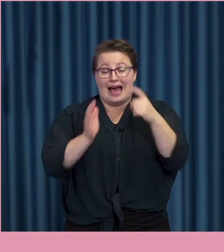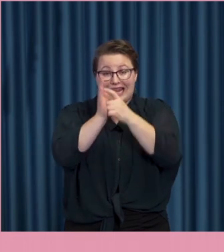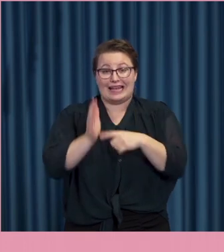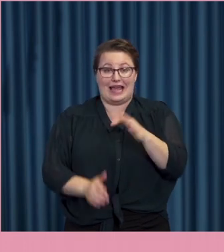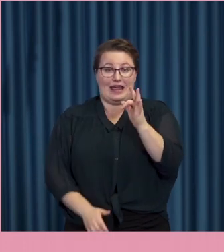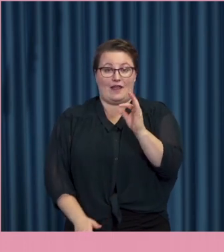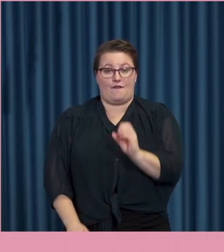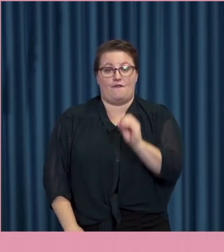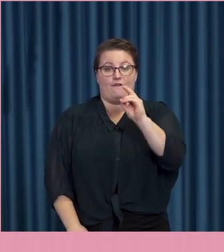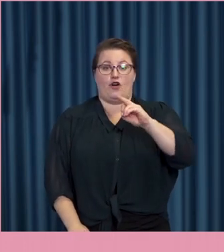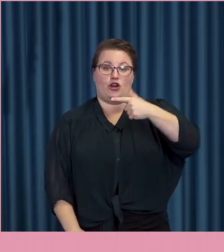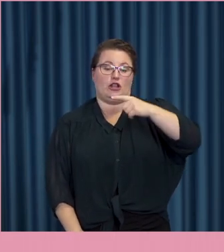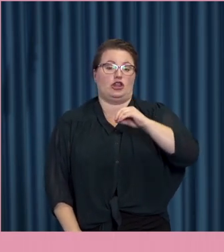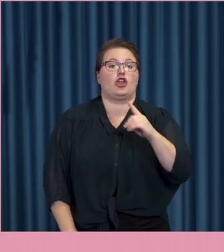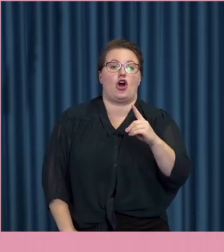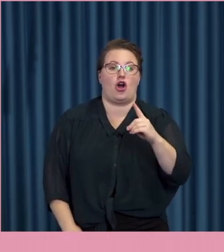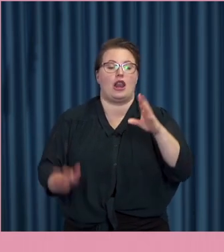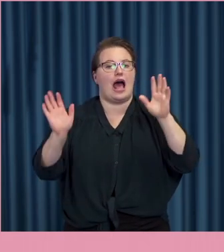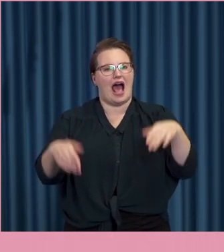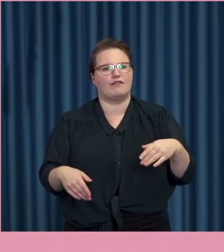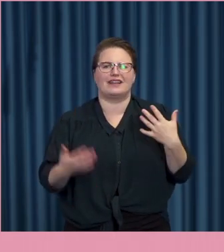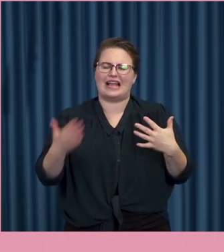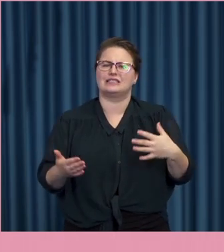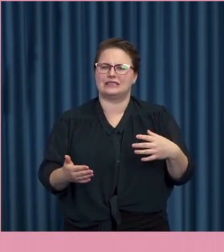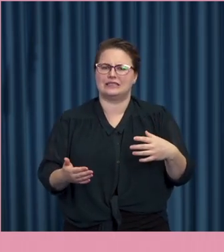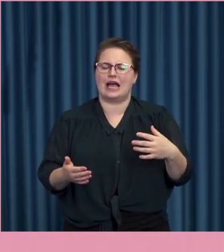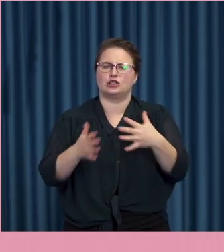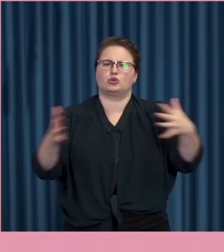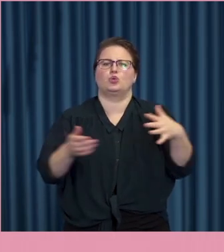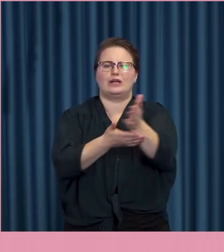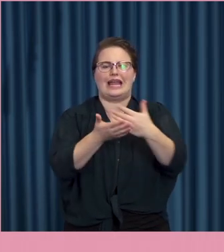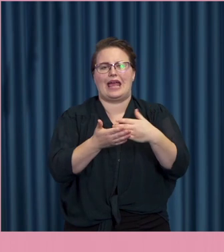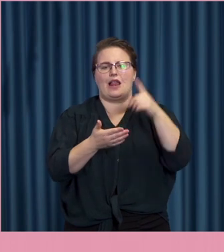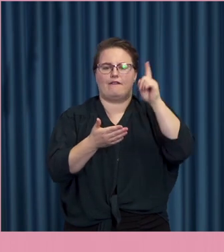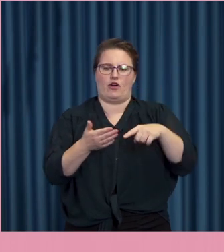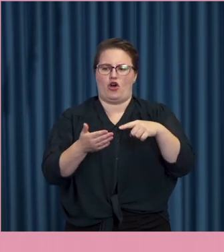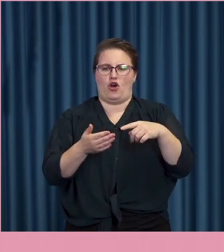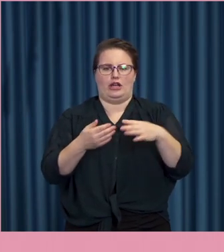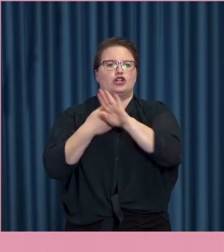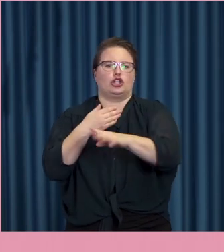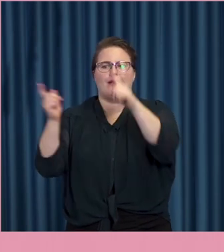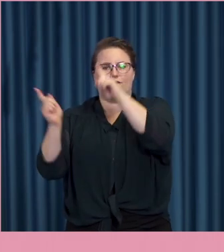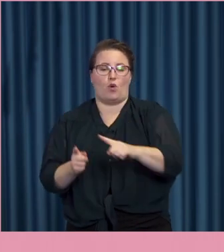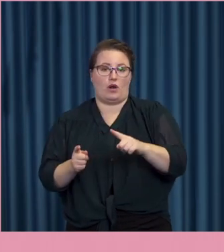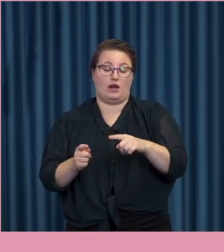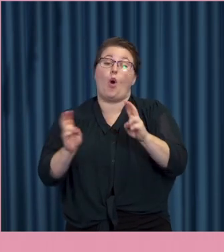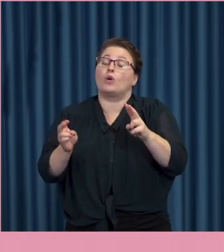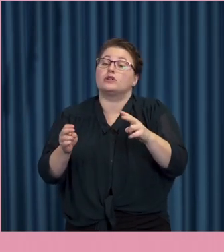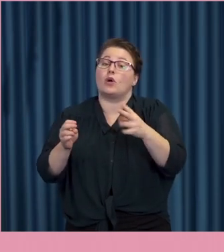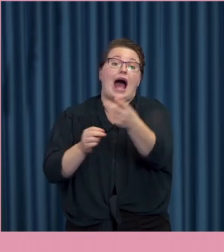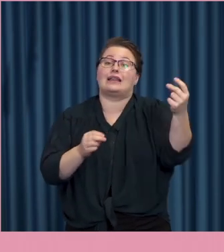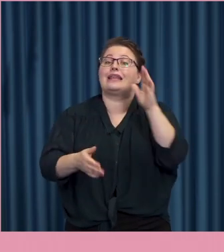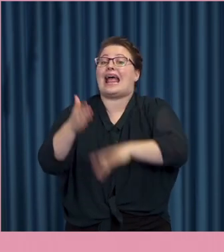tungt lass i skyddet för människor överlag. Inte bara för demokratifunktionärer i en digital era.